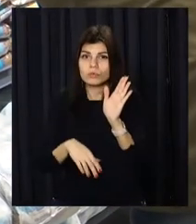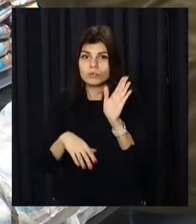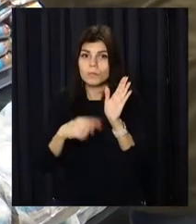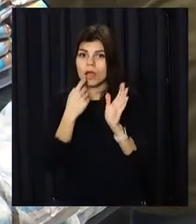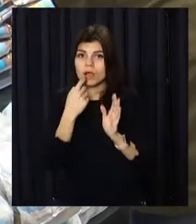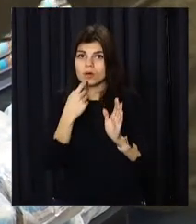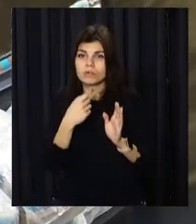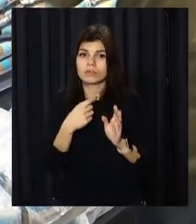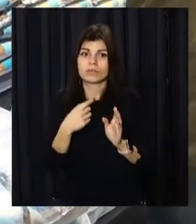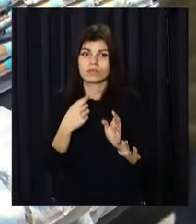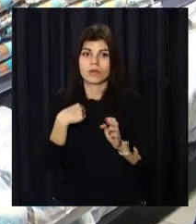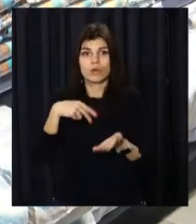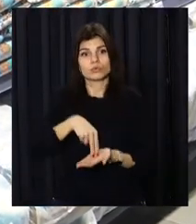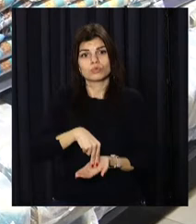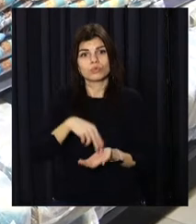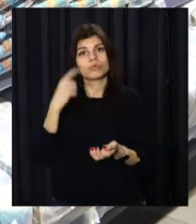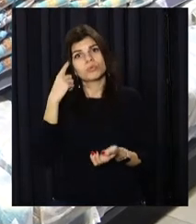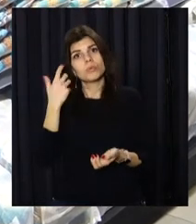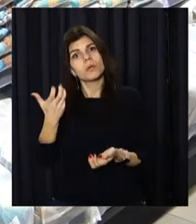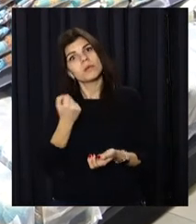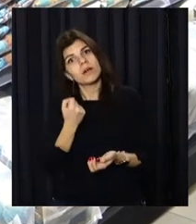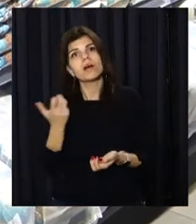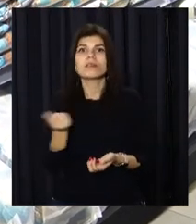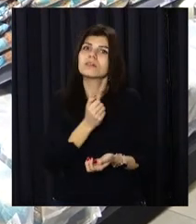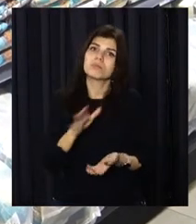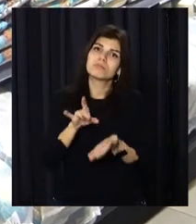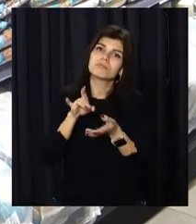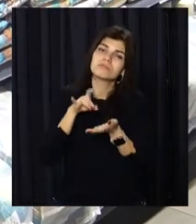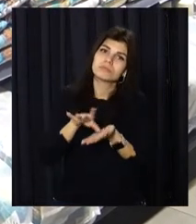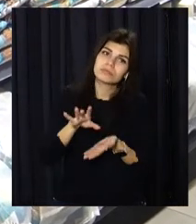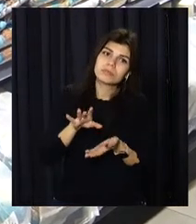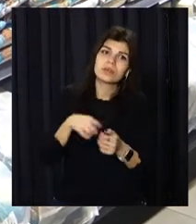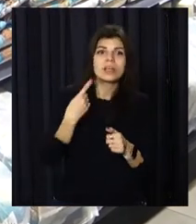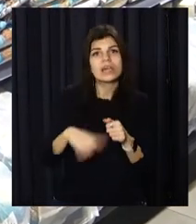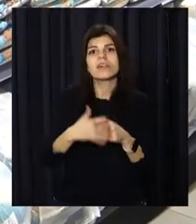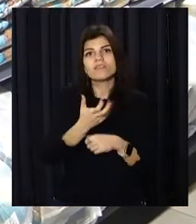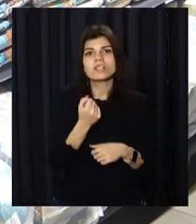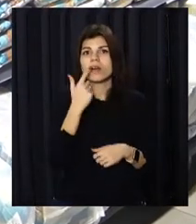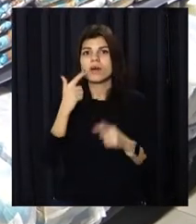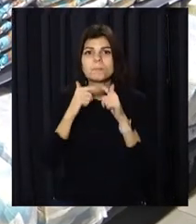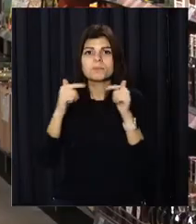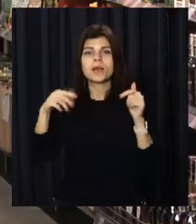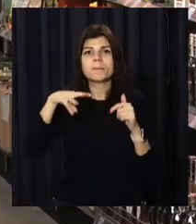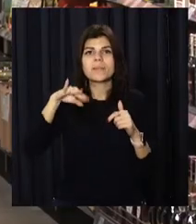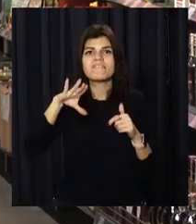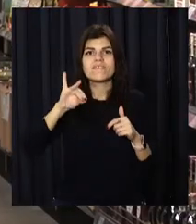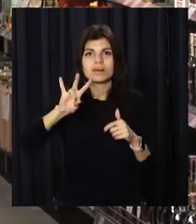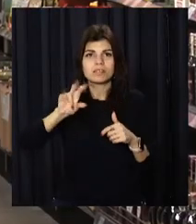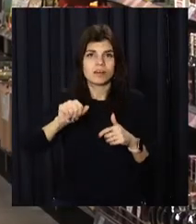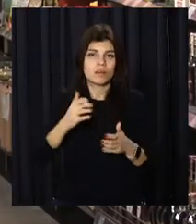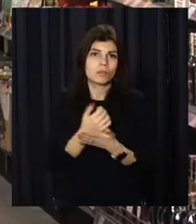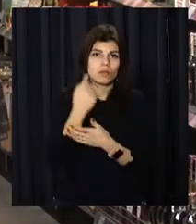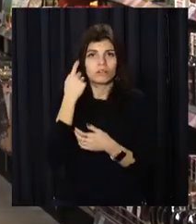Ось це стоїду, брати чи не брати. Или мивіна, що-то дешевле. Харчі стали